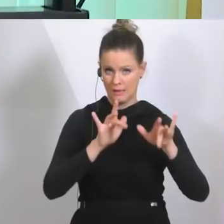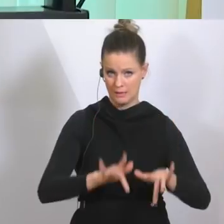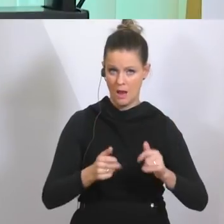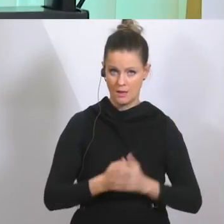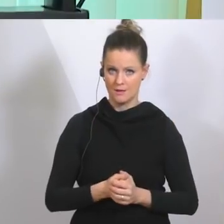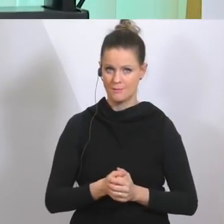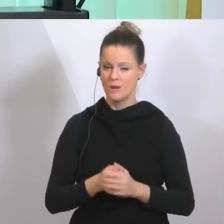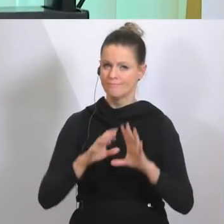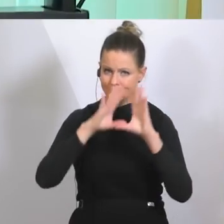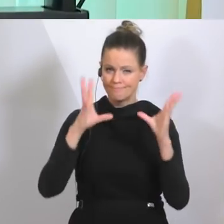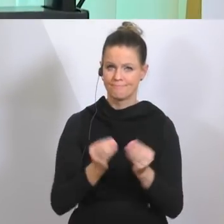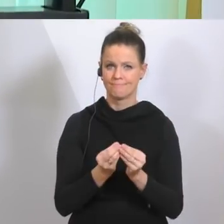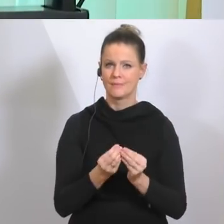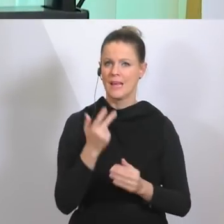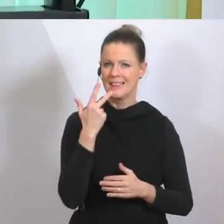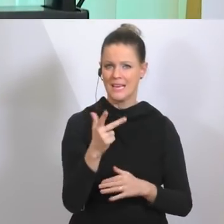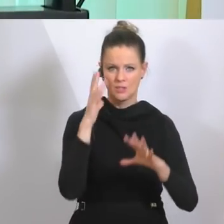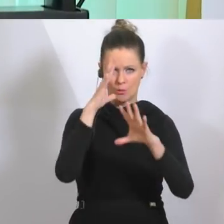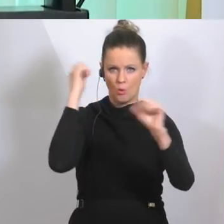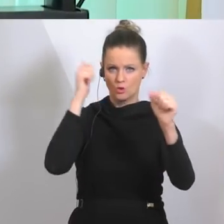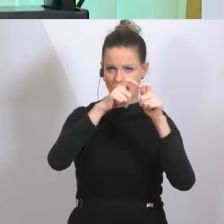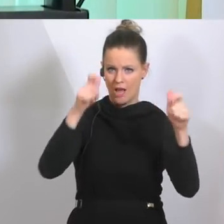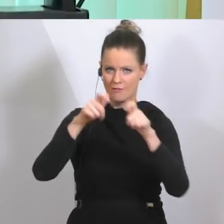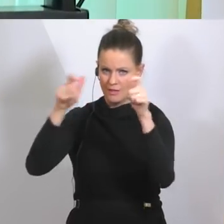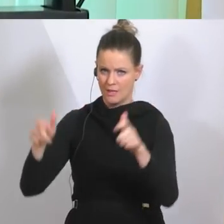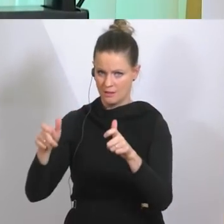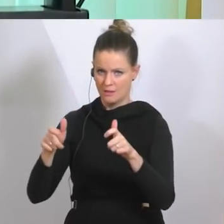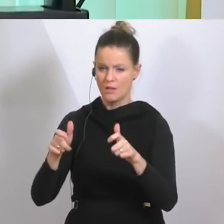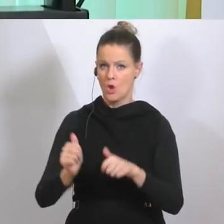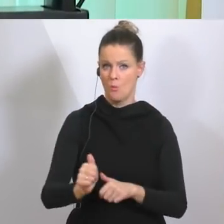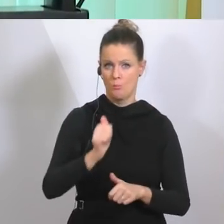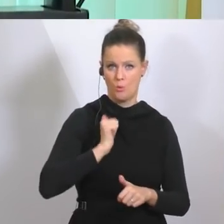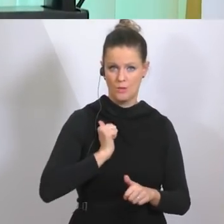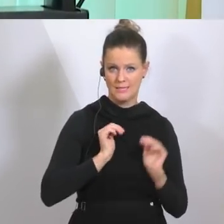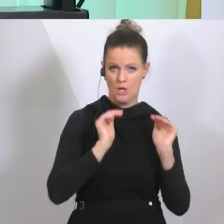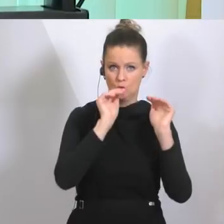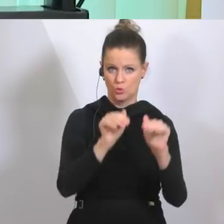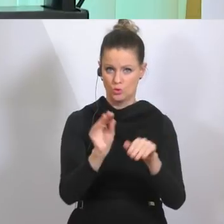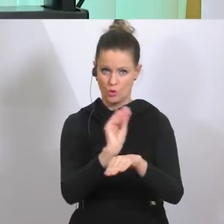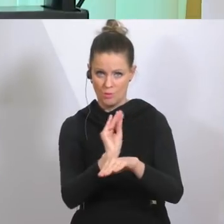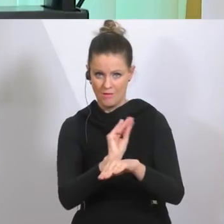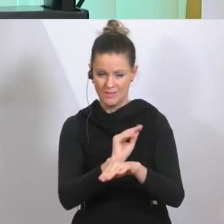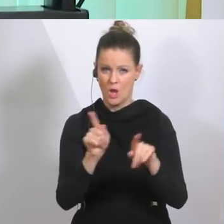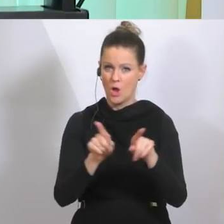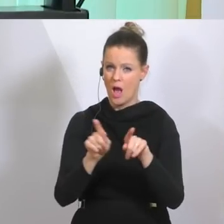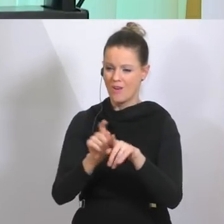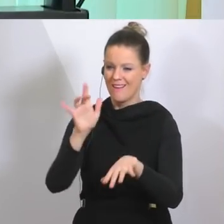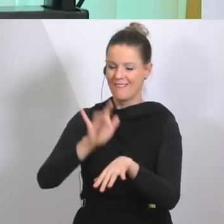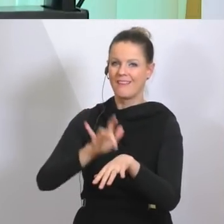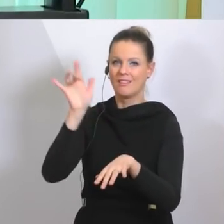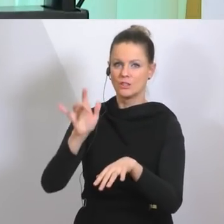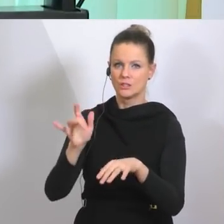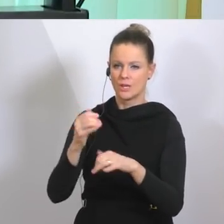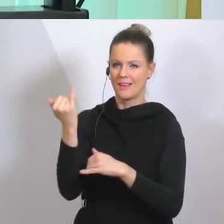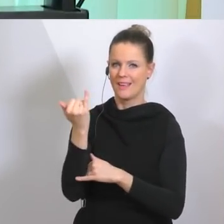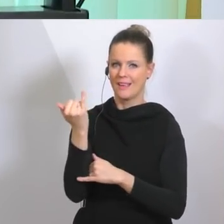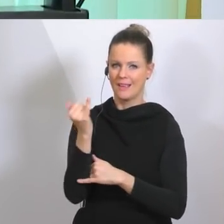Botschaften werden dann vom Bundesheer überwacht und geschützt und darüber hinaus auch kritische Infrastruktur. Das heißt also, wenn dann